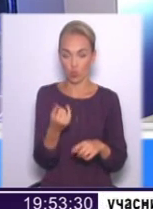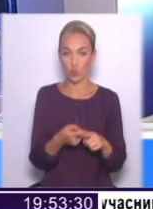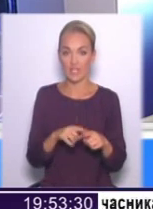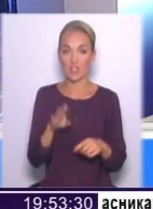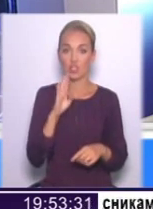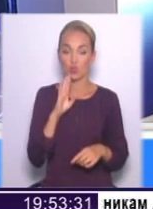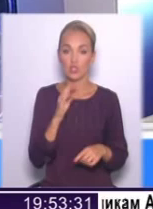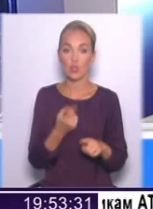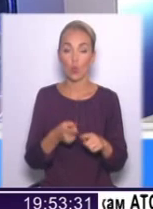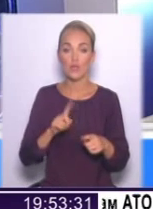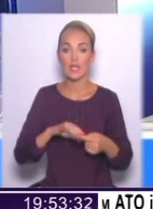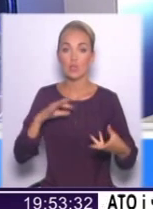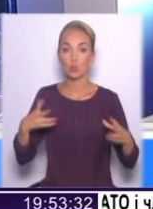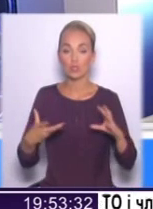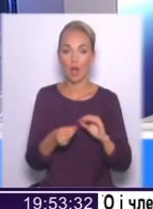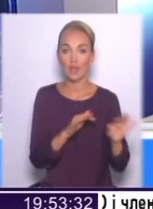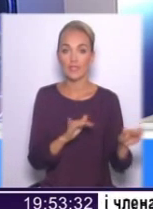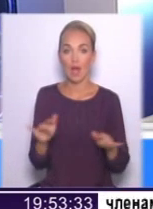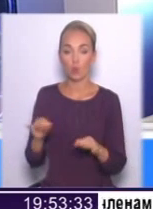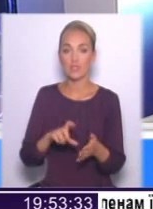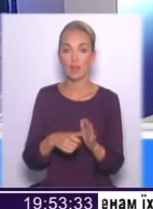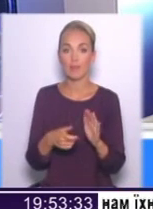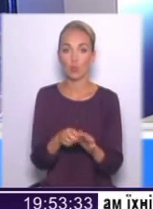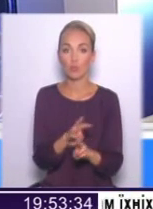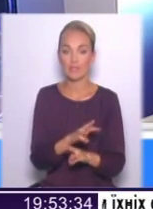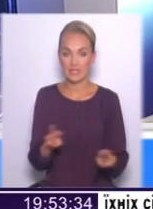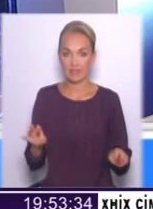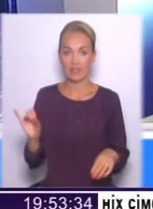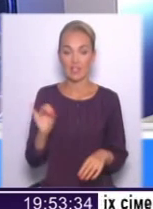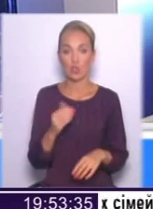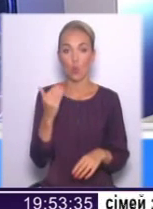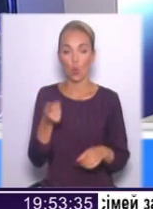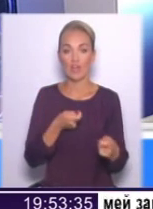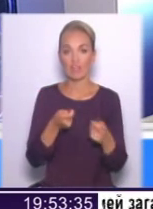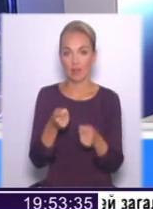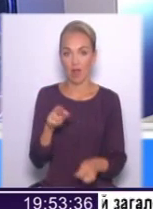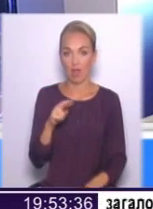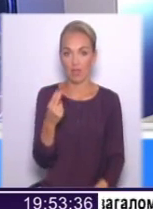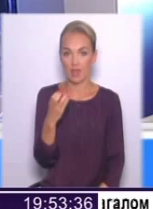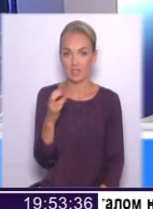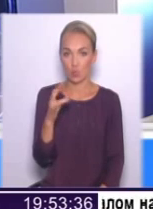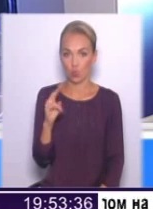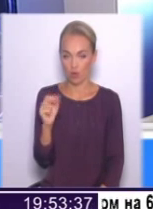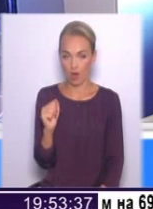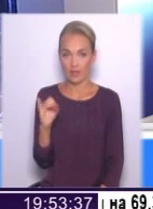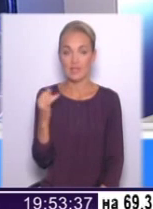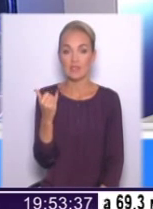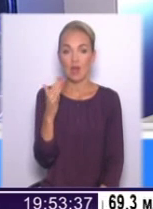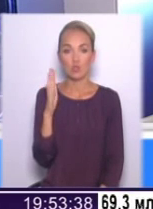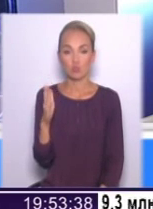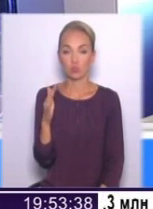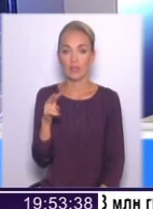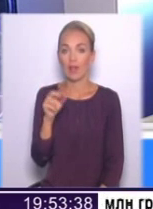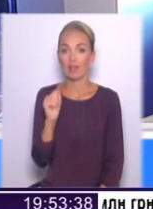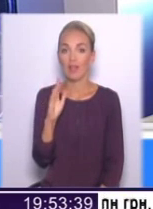І це результат діяльності Кабінету Міністрів і його керівника Яценюка. І зараз буде лавина скоро. Я не знаю,